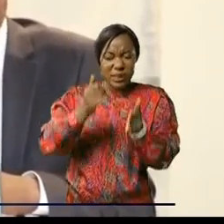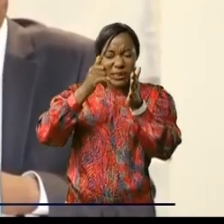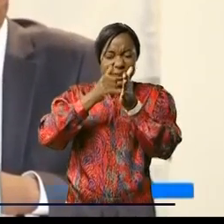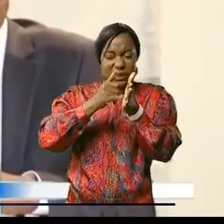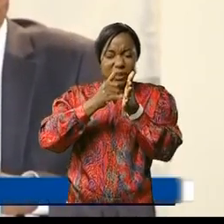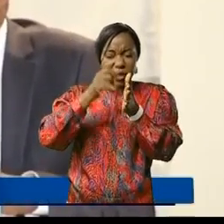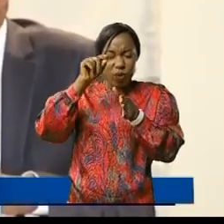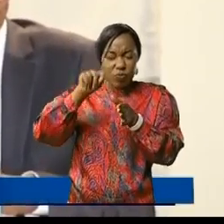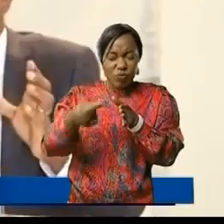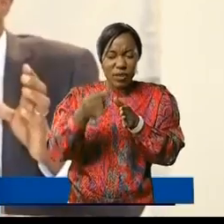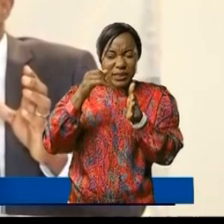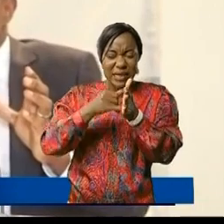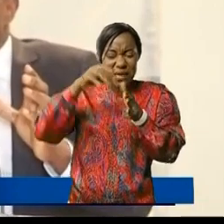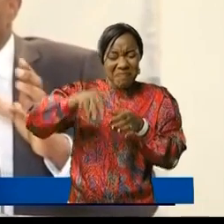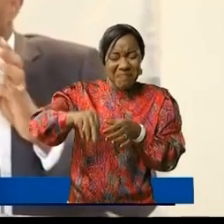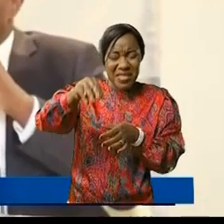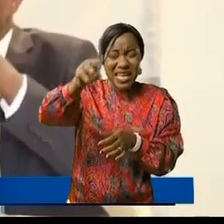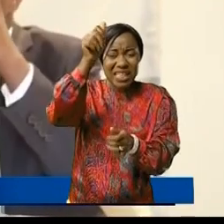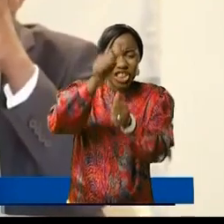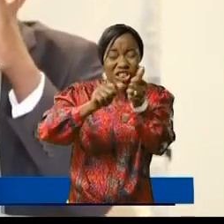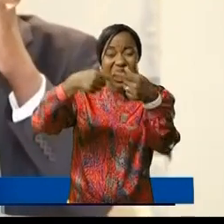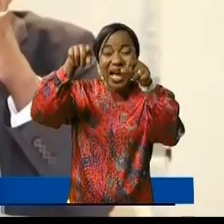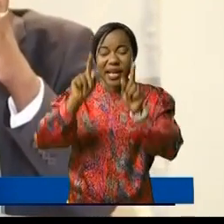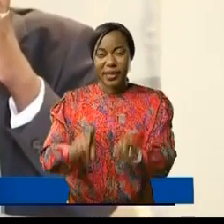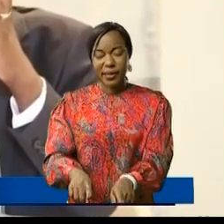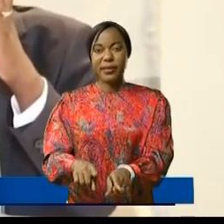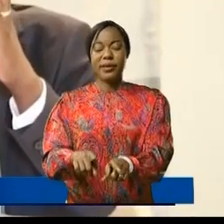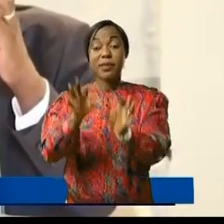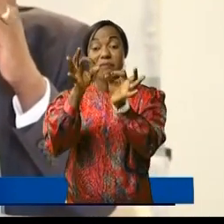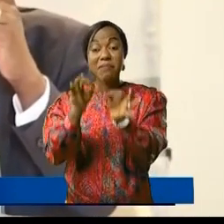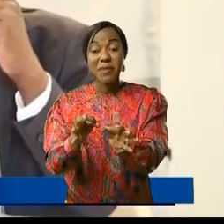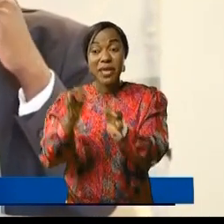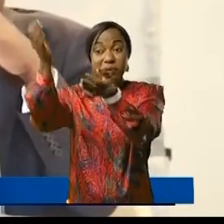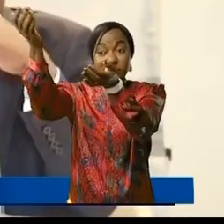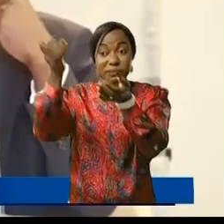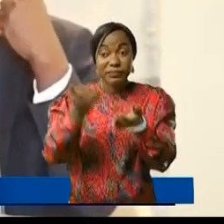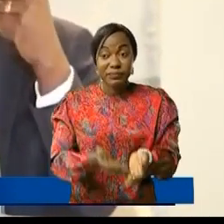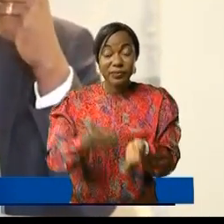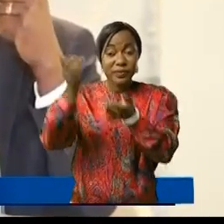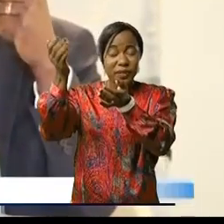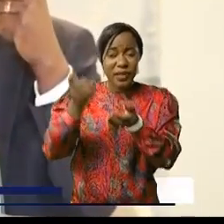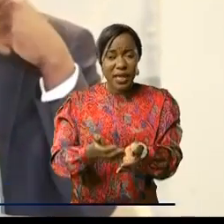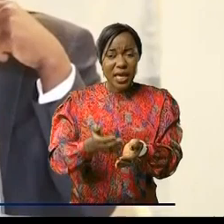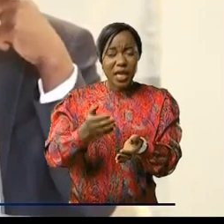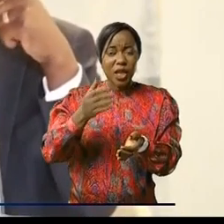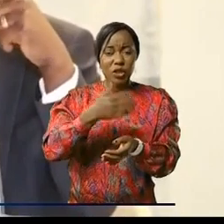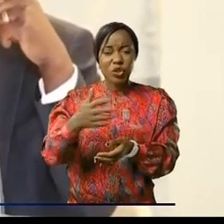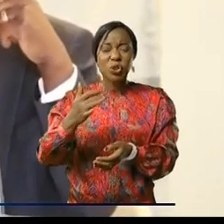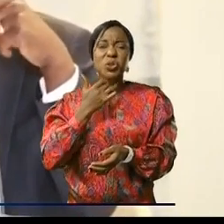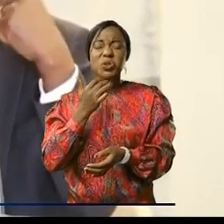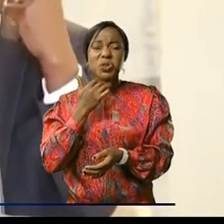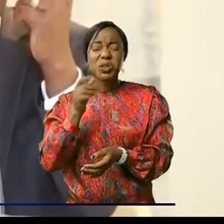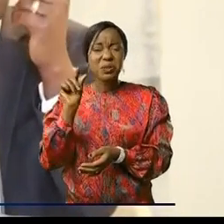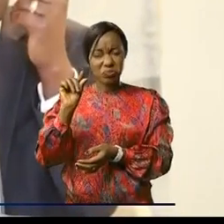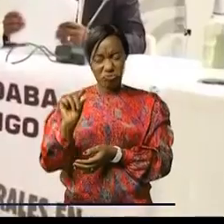milliards chaque année en concurrence d'une exportation de nos produits miniers seulement à leur